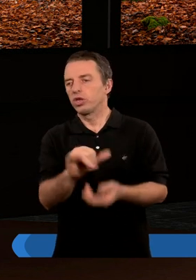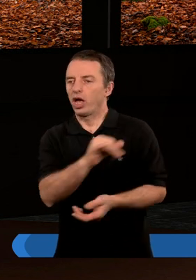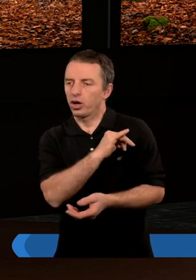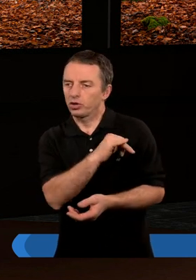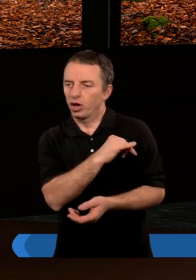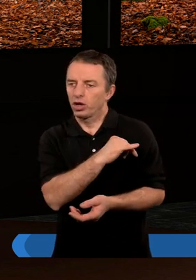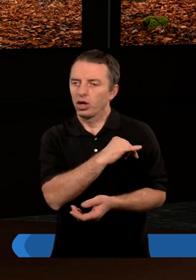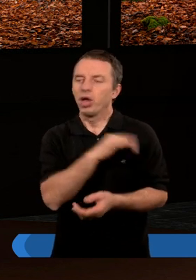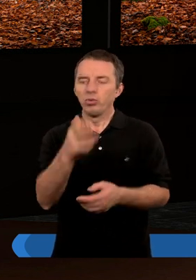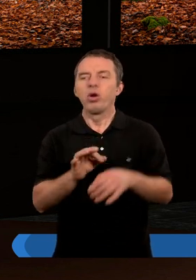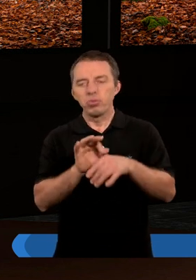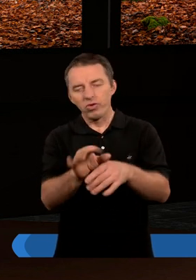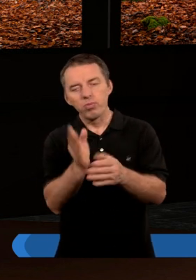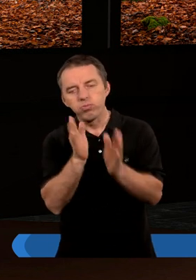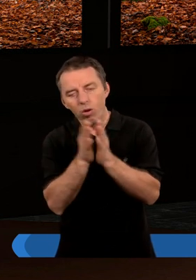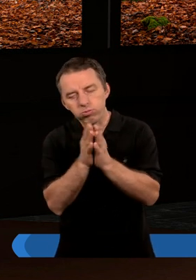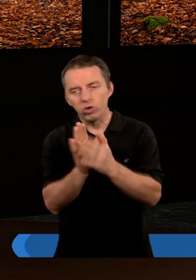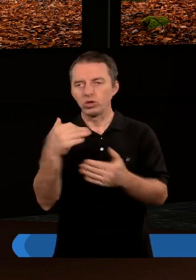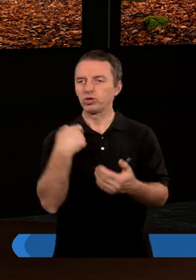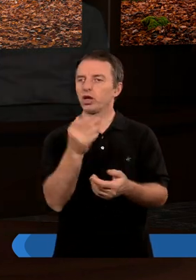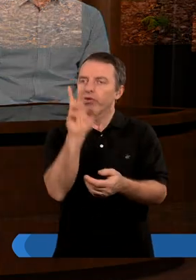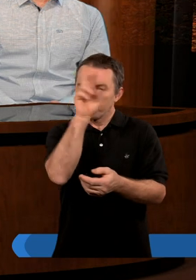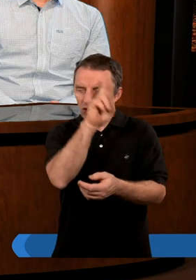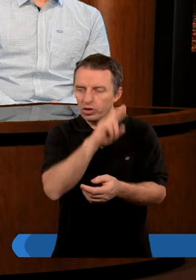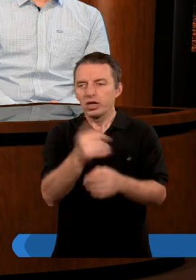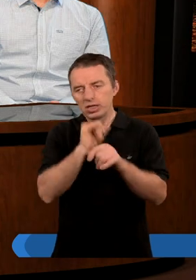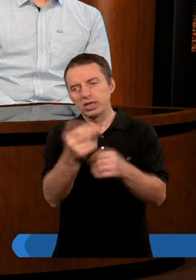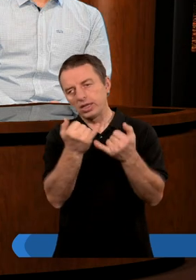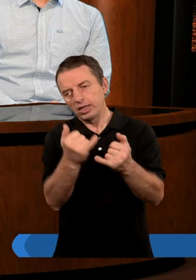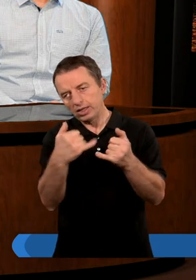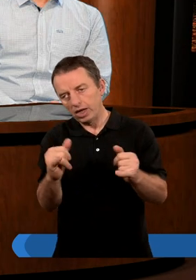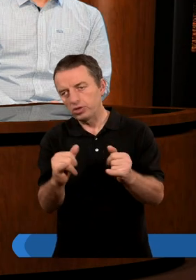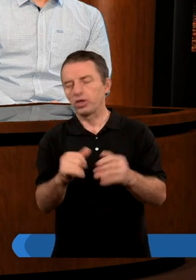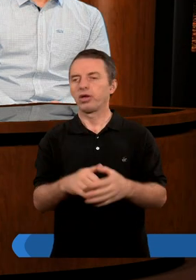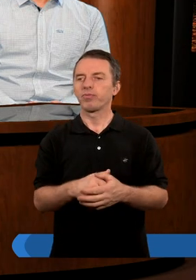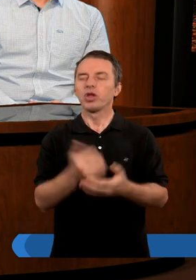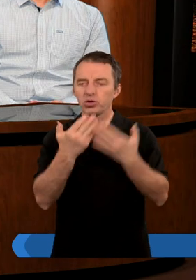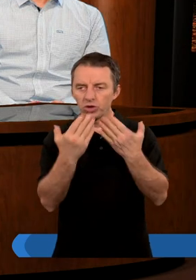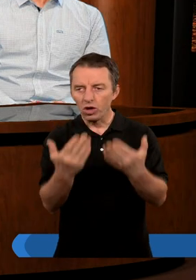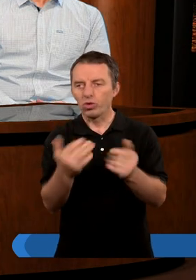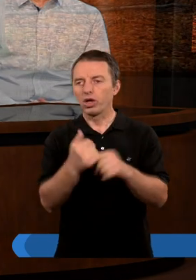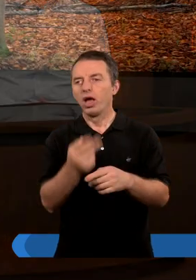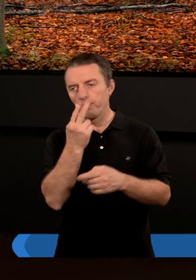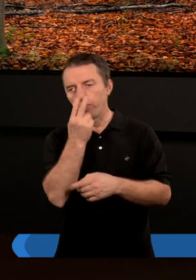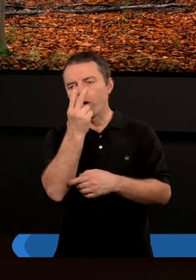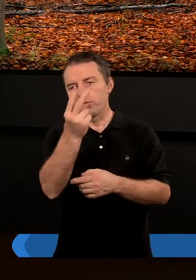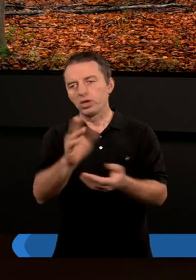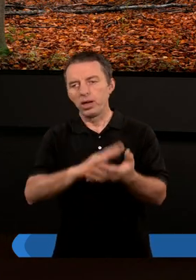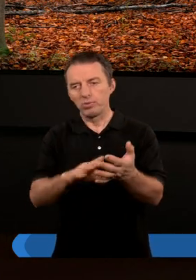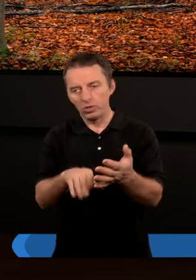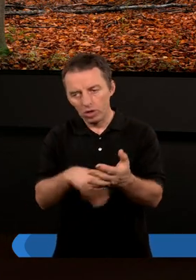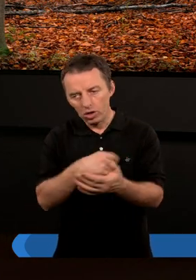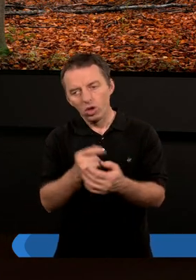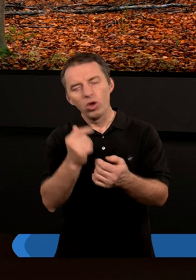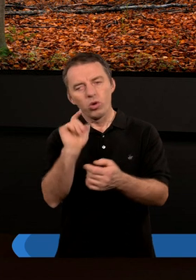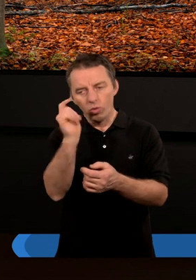grzeszy, pozornie prowadzi naprawdę pobożne życie, a w rzeczywistości jest inaczej. Dziękuję. No jak popatrzymy na